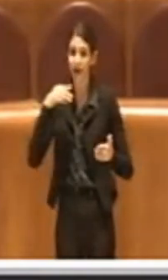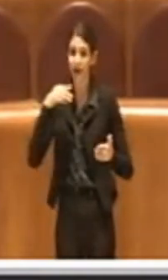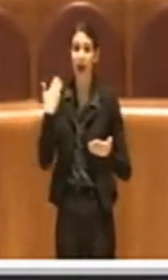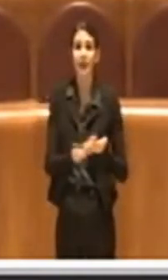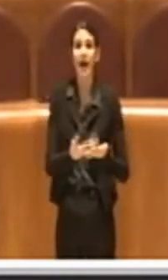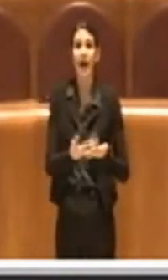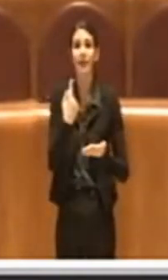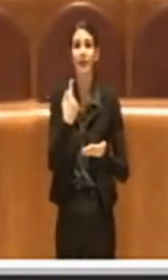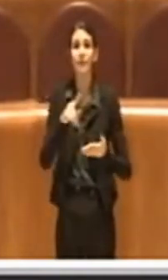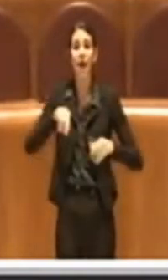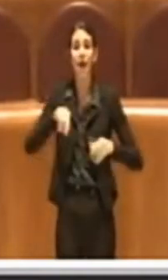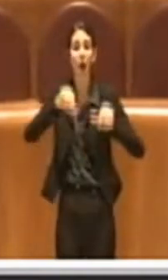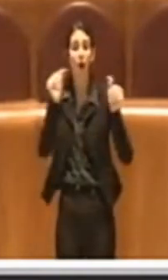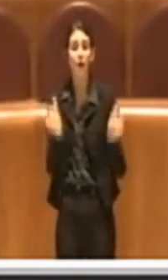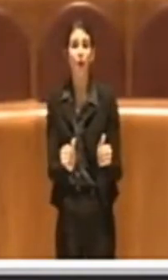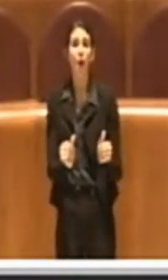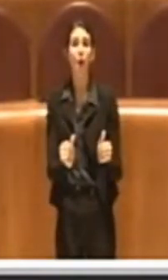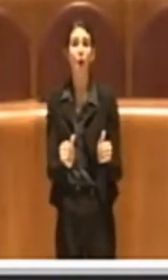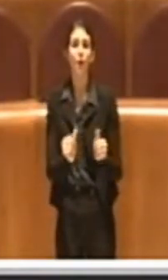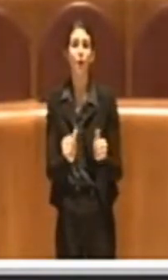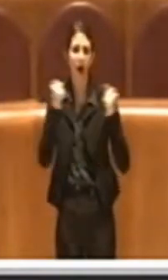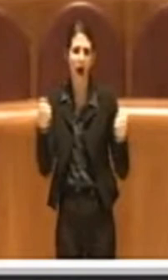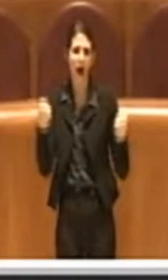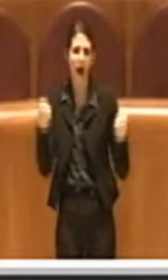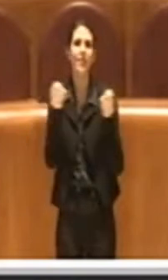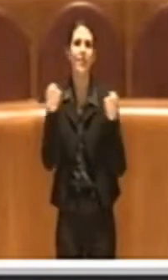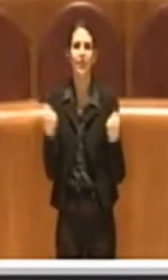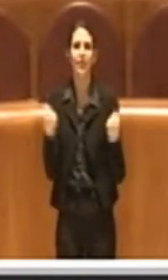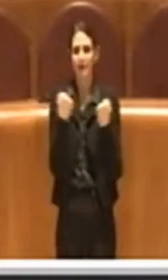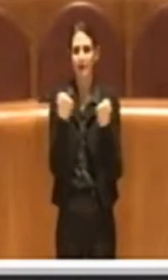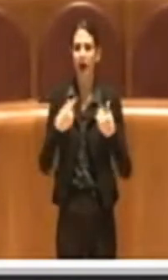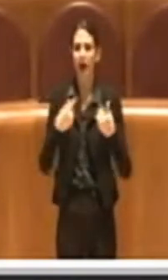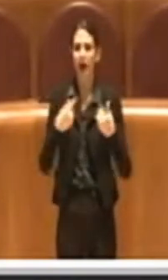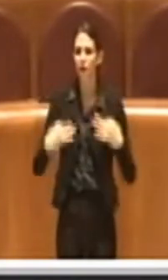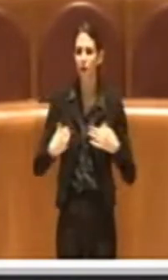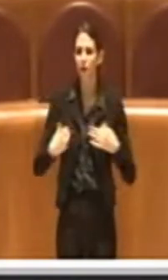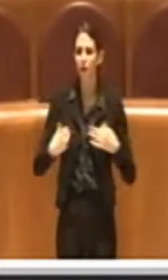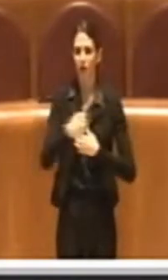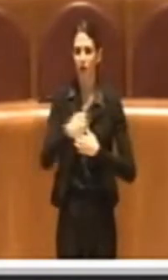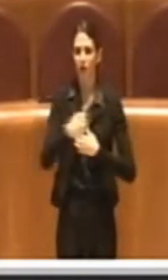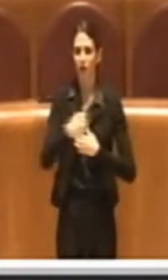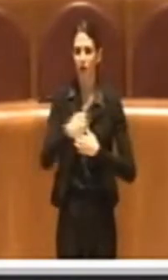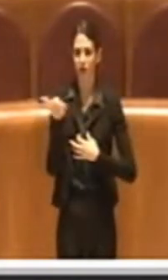modo decoroso di esercitare l'attività e anche sicuro in questo caso. Grazie.